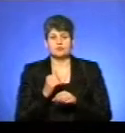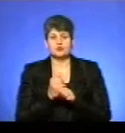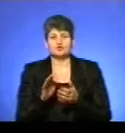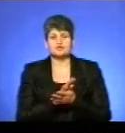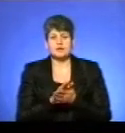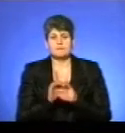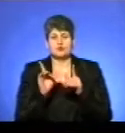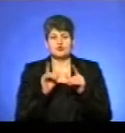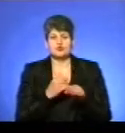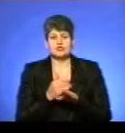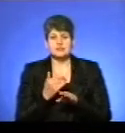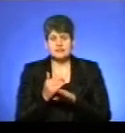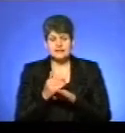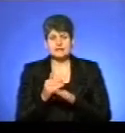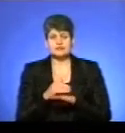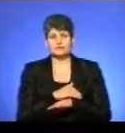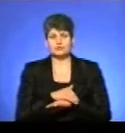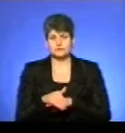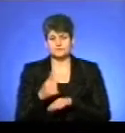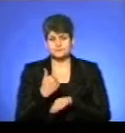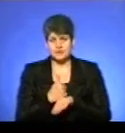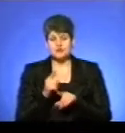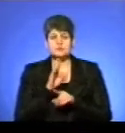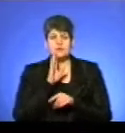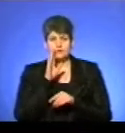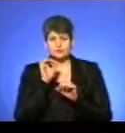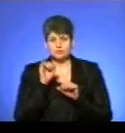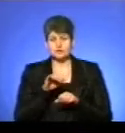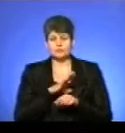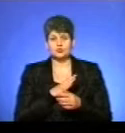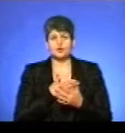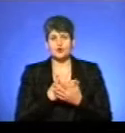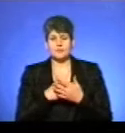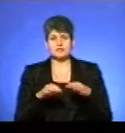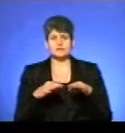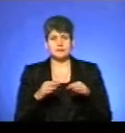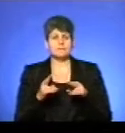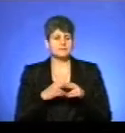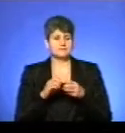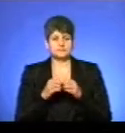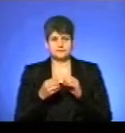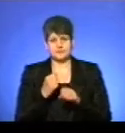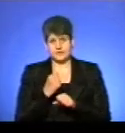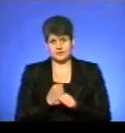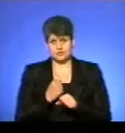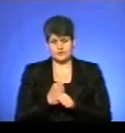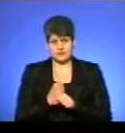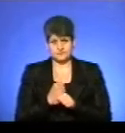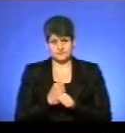частини магістральних вулиць, для того, щоб на ранок можна було громадському транспорту безперешкодно працювати.